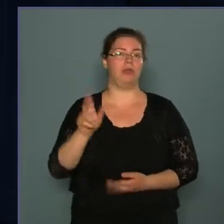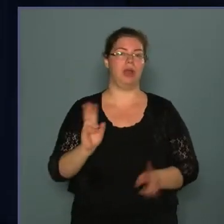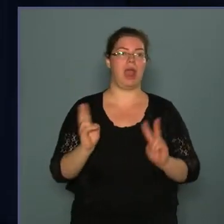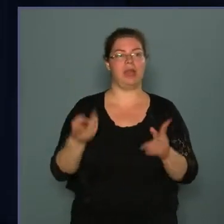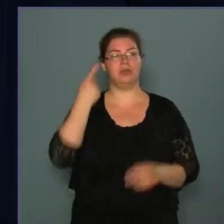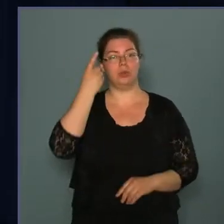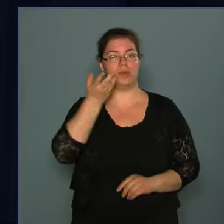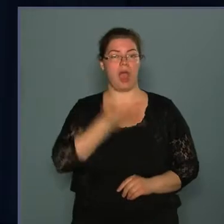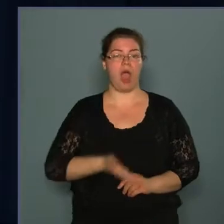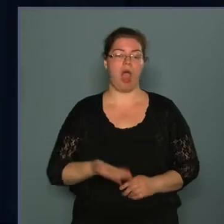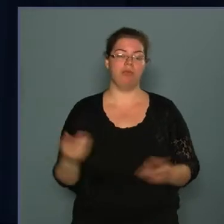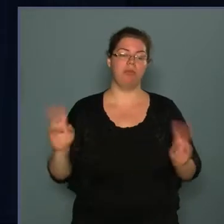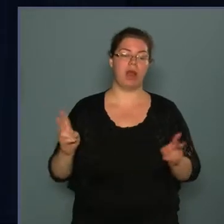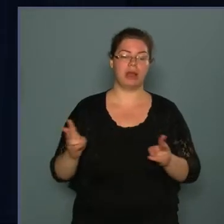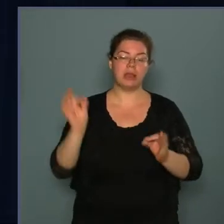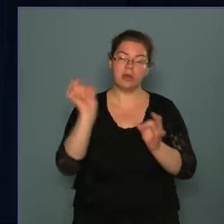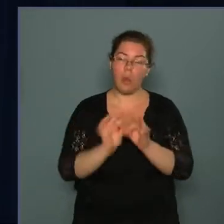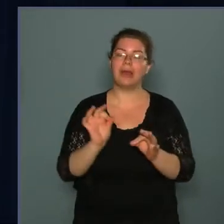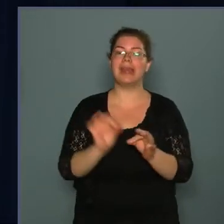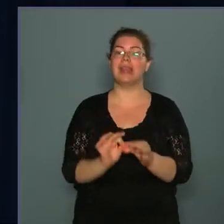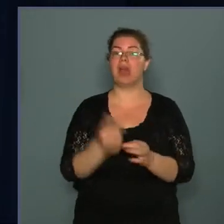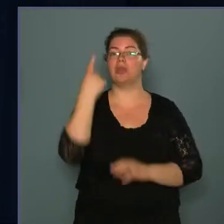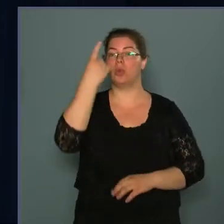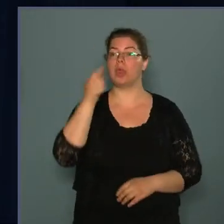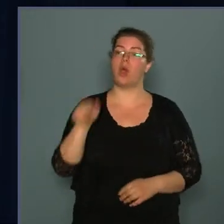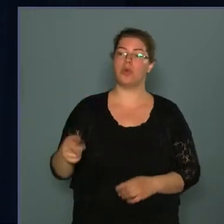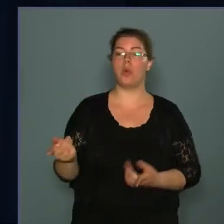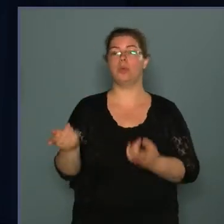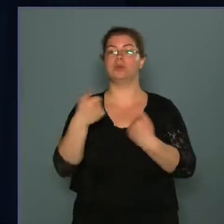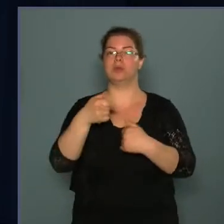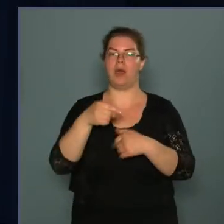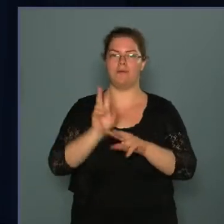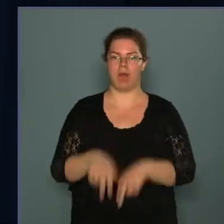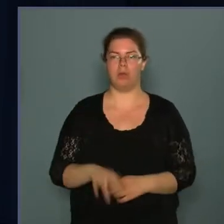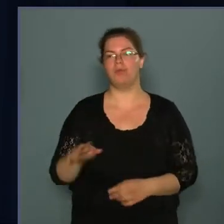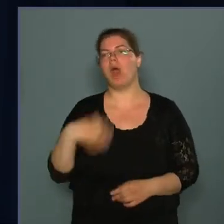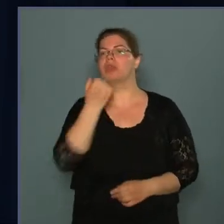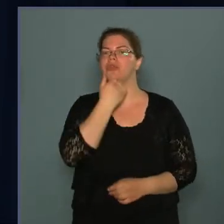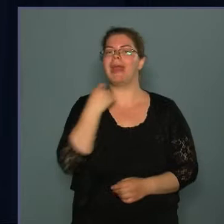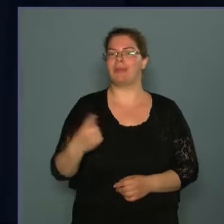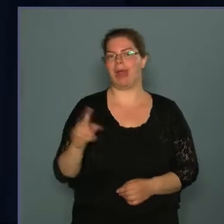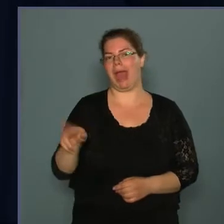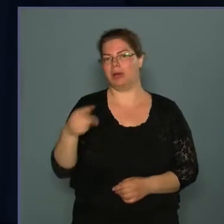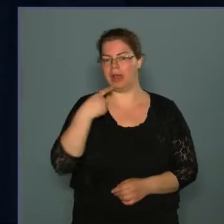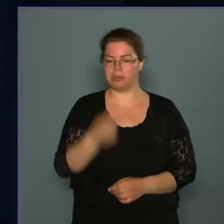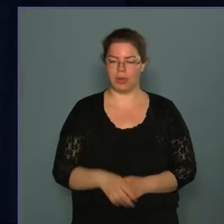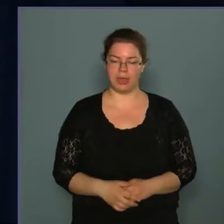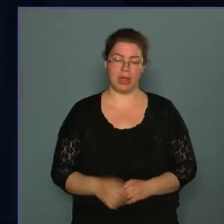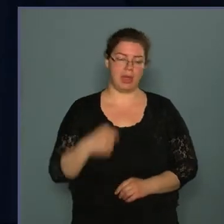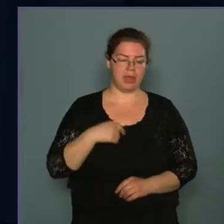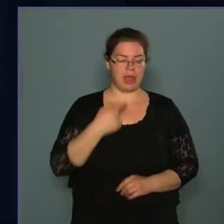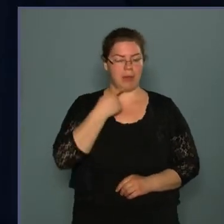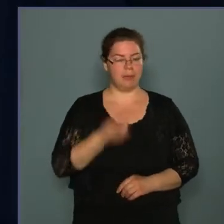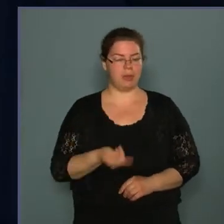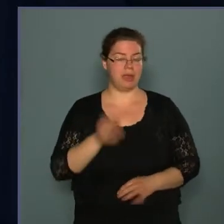lehet ezt tudni, ha valaki konkrétan tudja, hogy ő onnan való, vagy saját magáról ezt mondja. Én hagyd